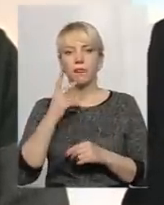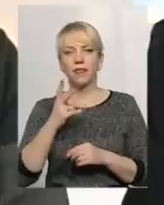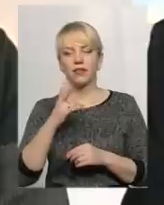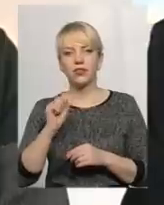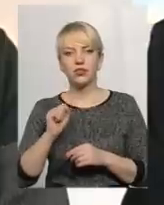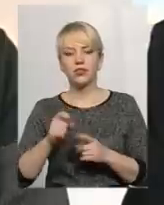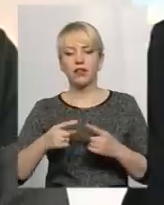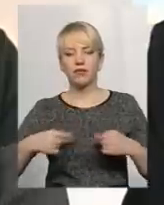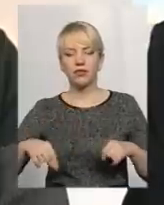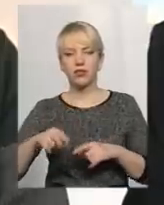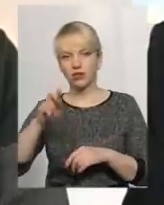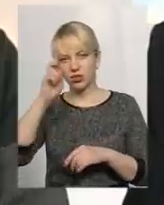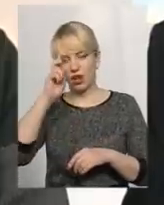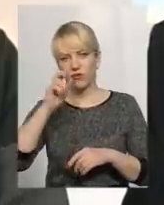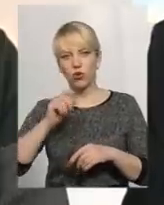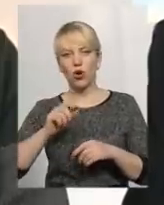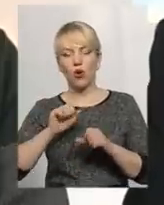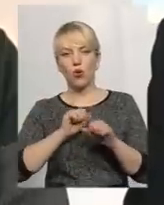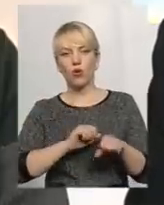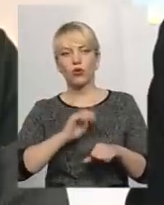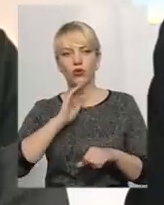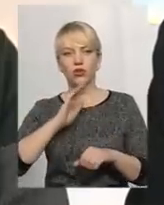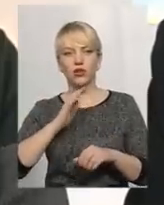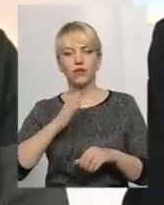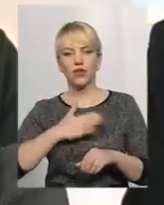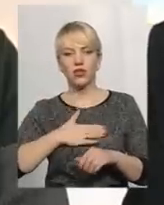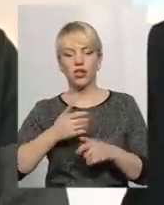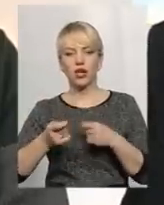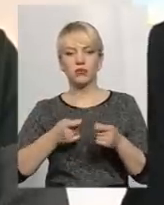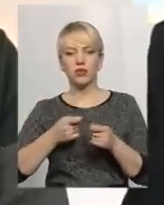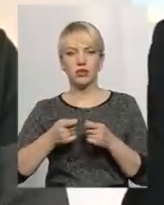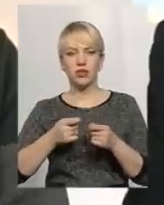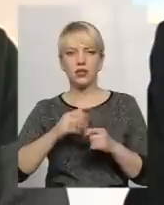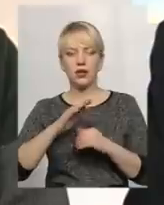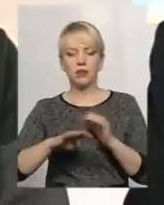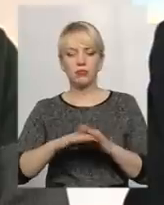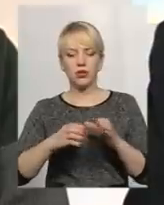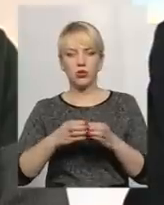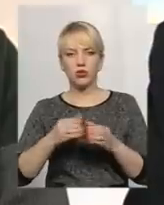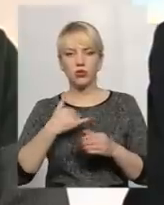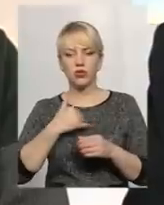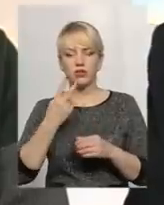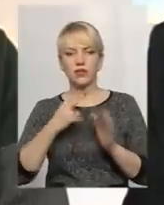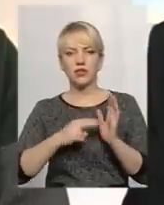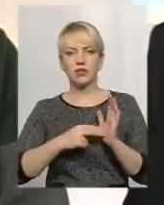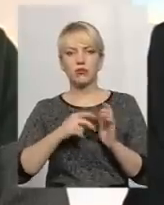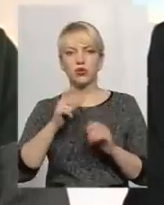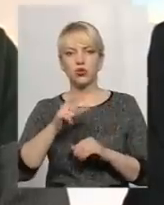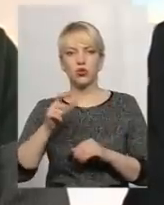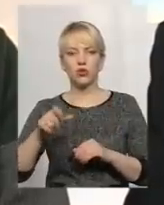на відділ державної охорони, фактично, в ще в адміністрації підрозділи 27 чоловік, інспекторів з охорони